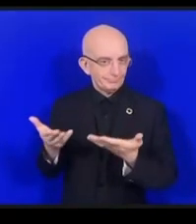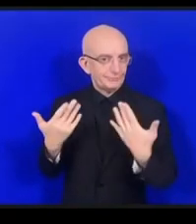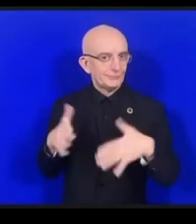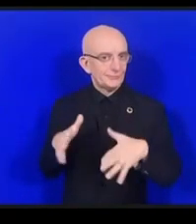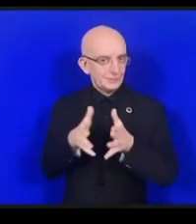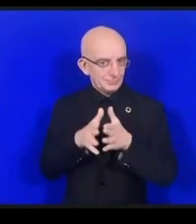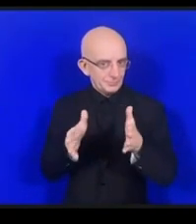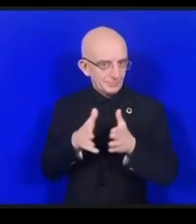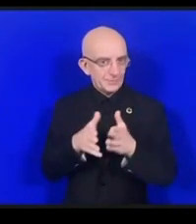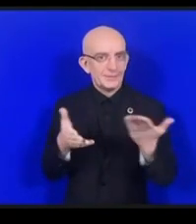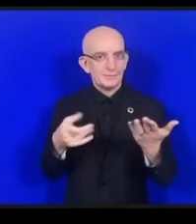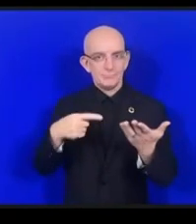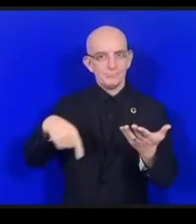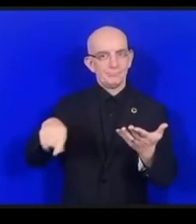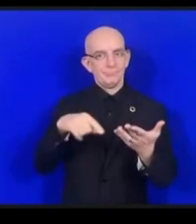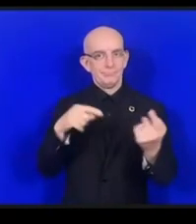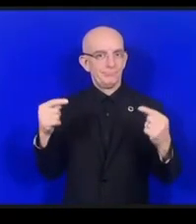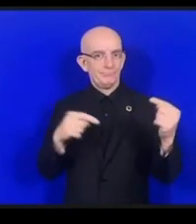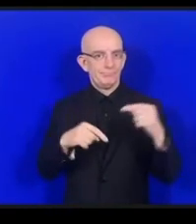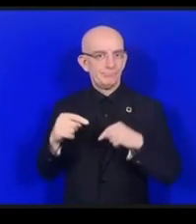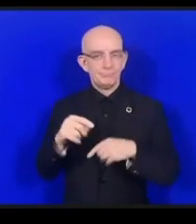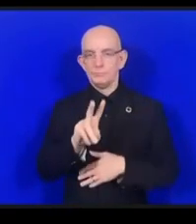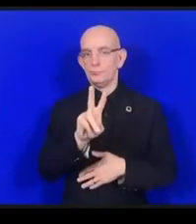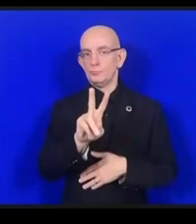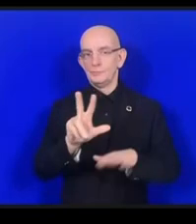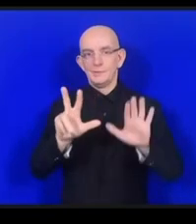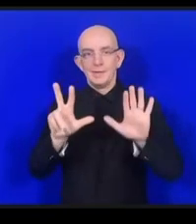性は3つありまして1つはいずれも